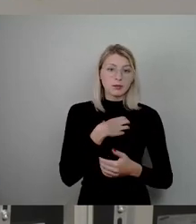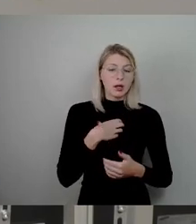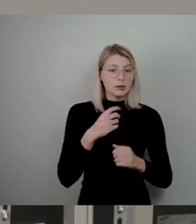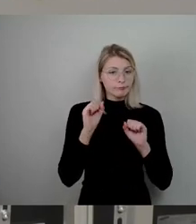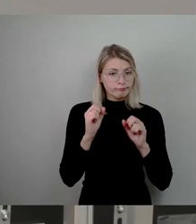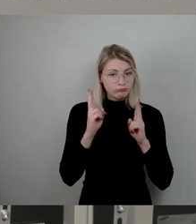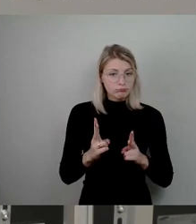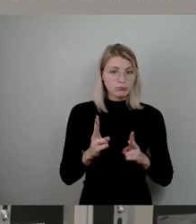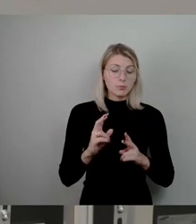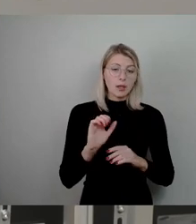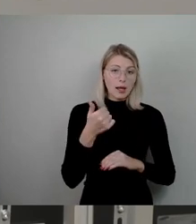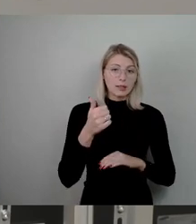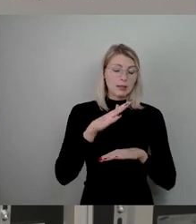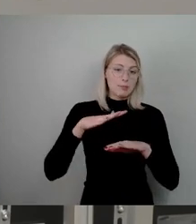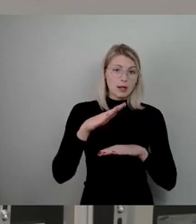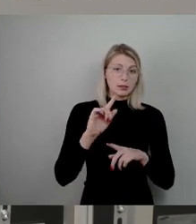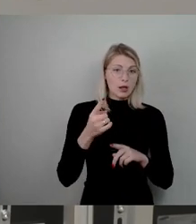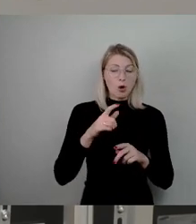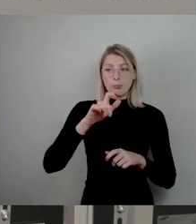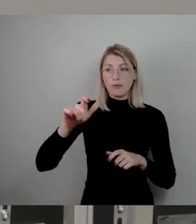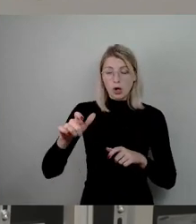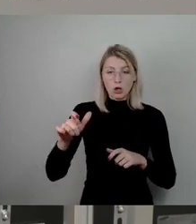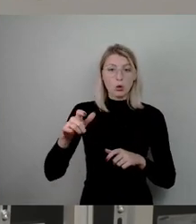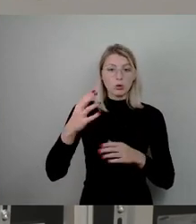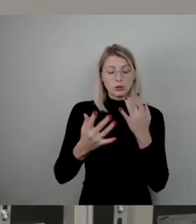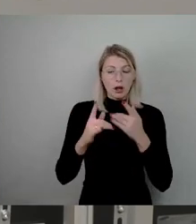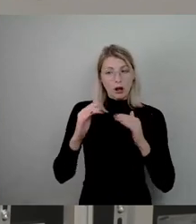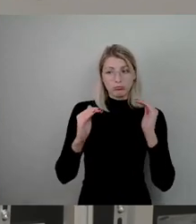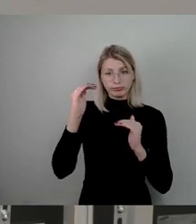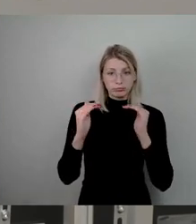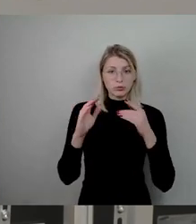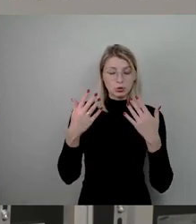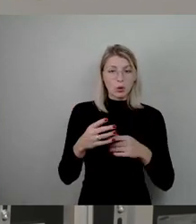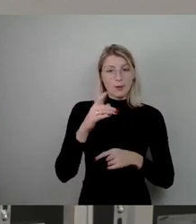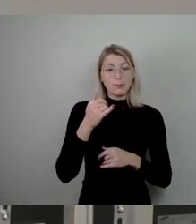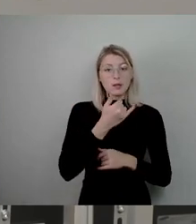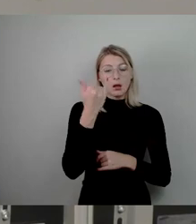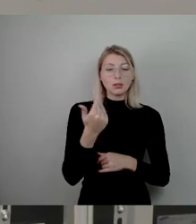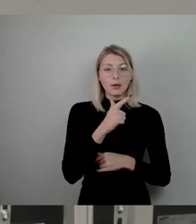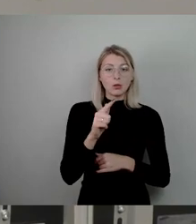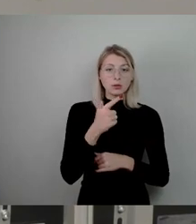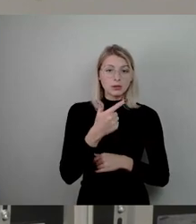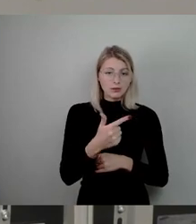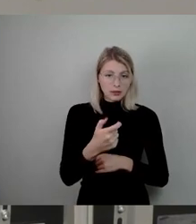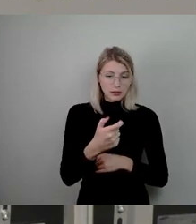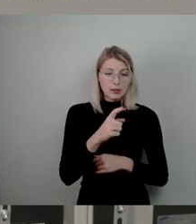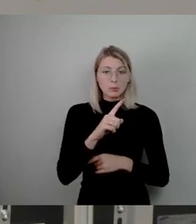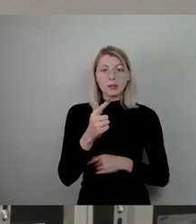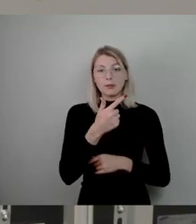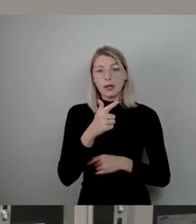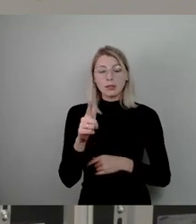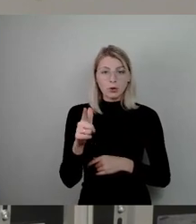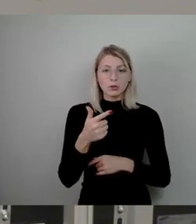geschafft, auch wenn man es nach der Bevölkerungszahl gewichtet. Im Jahr von 2020 bis 2022 insgesamt 538